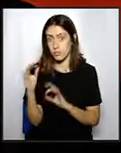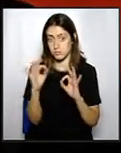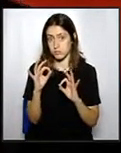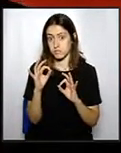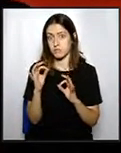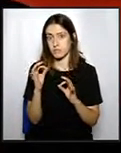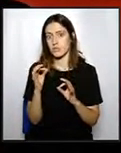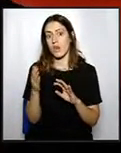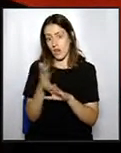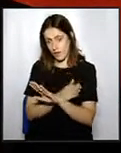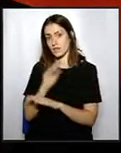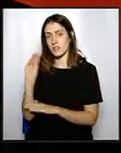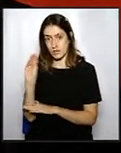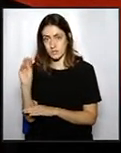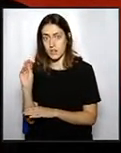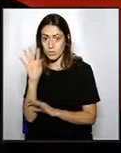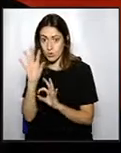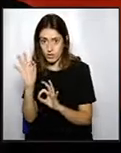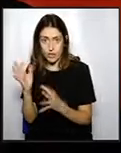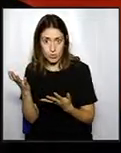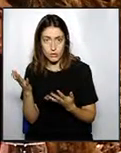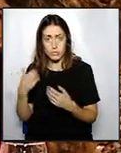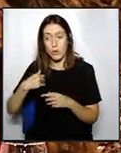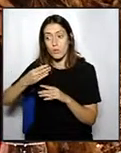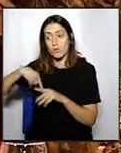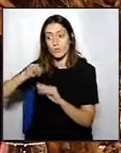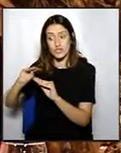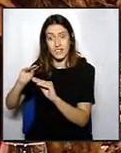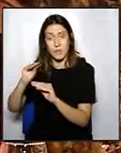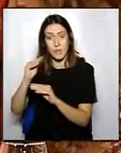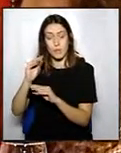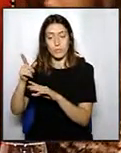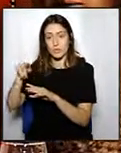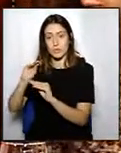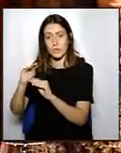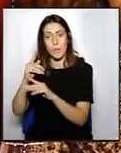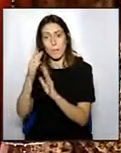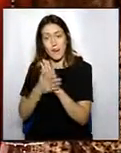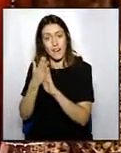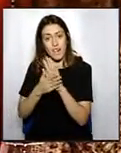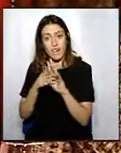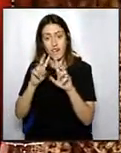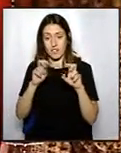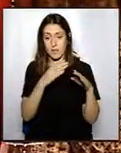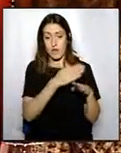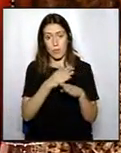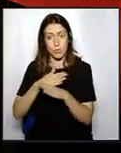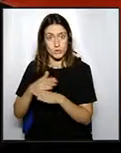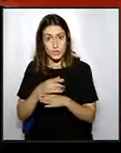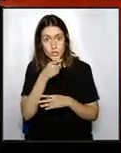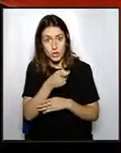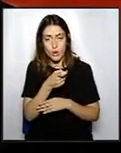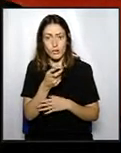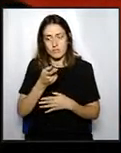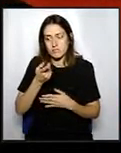doncs, possiblement, doncs ho haguéssim posat sobre la taula. Però, esclar, vostè parla molt concretament dels partits de l'oposició. Ja m'explicarà vostè o ja ens